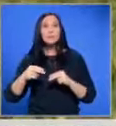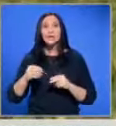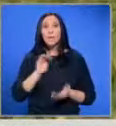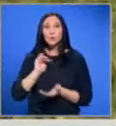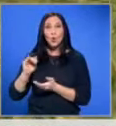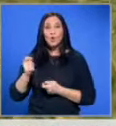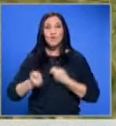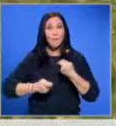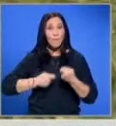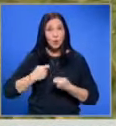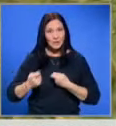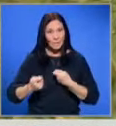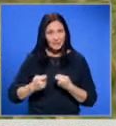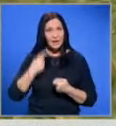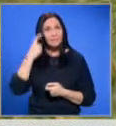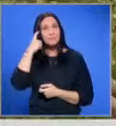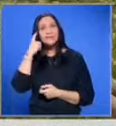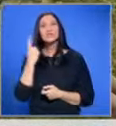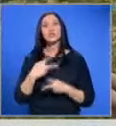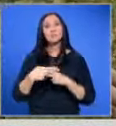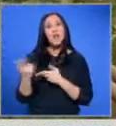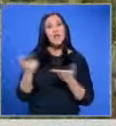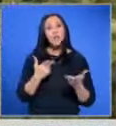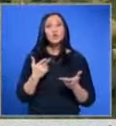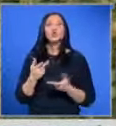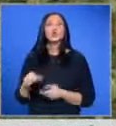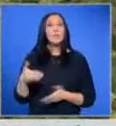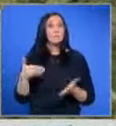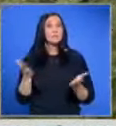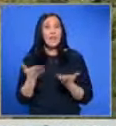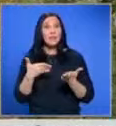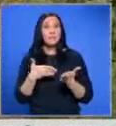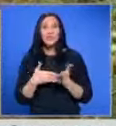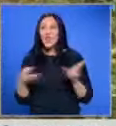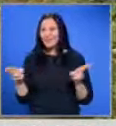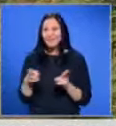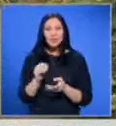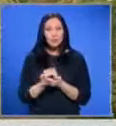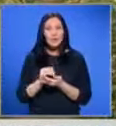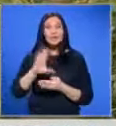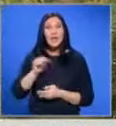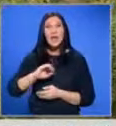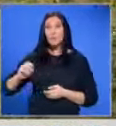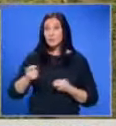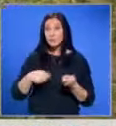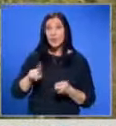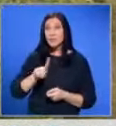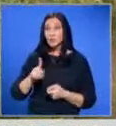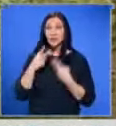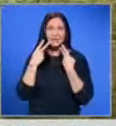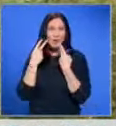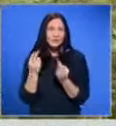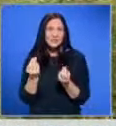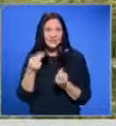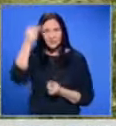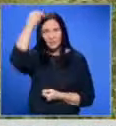борси и тържищата смятат, че спреният внос ще доведе до дефицит на домати на целия европейски пазар и няма как да не се отрази на цените и